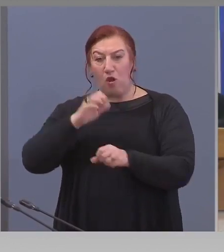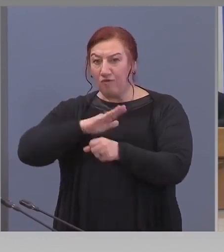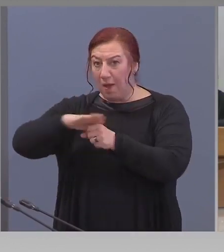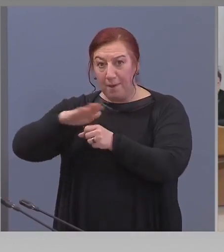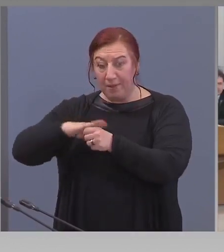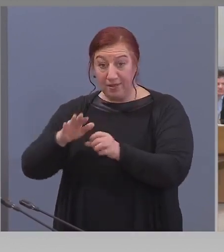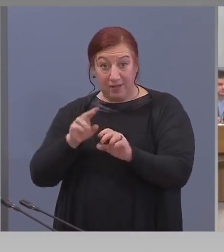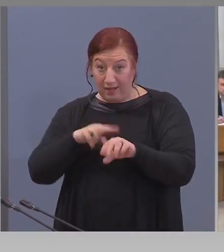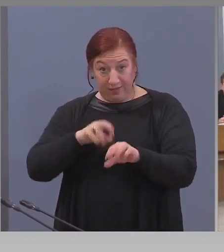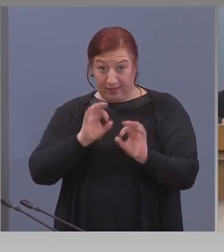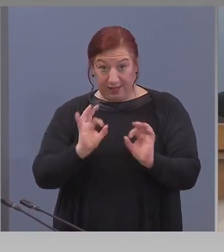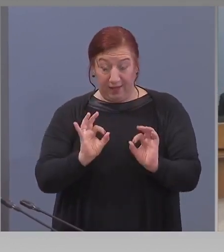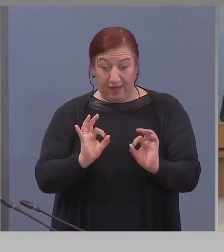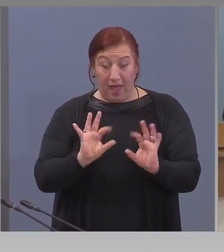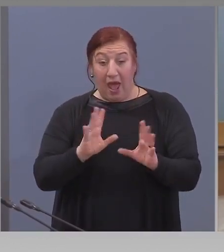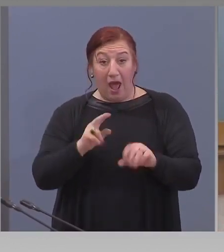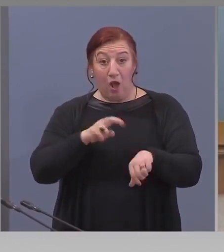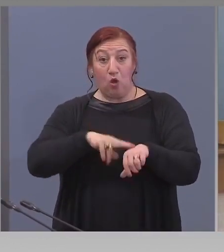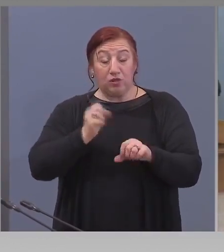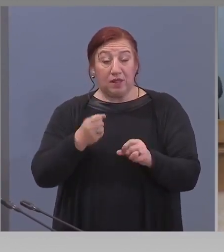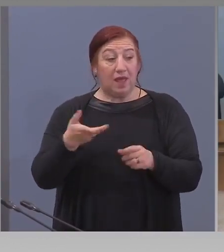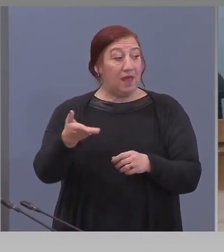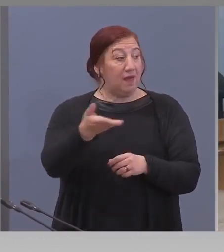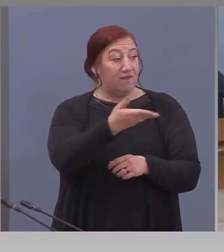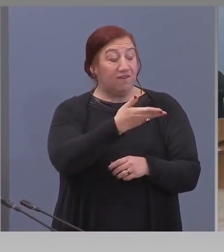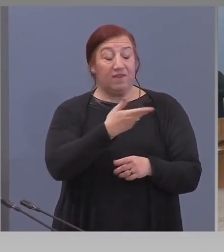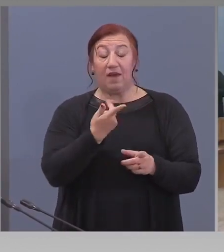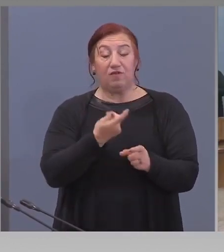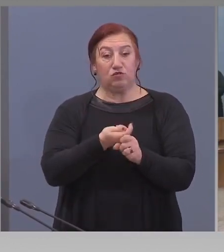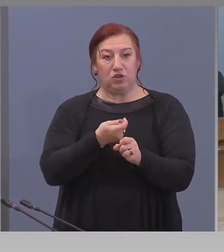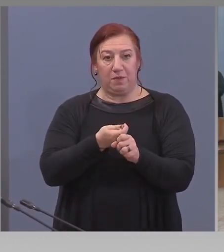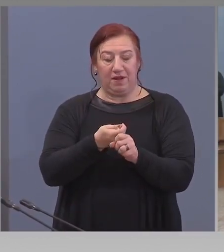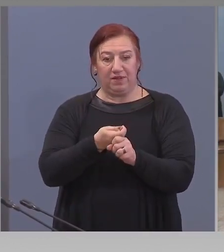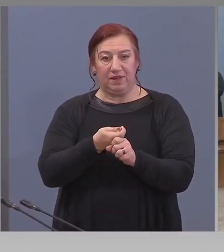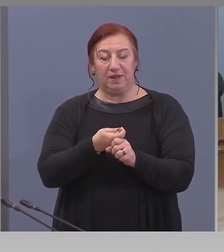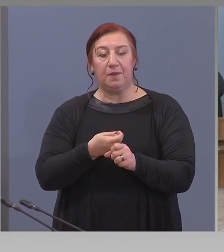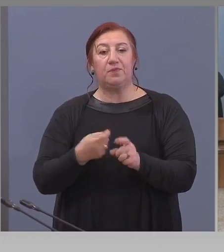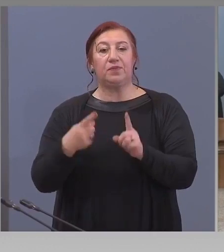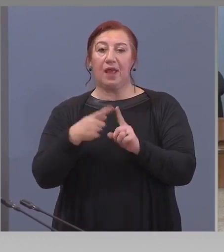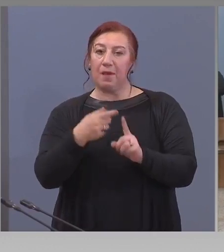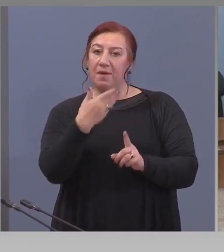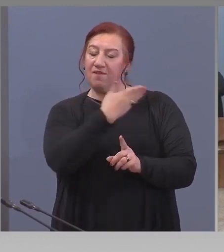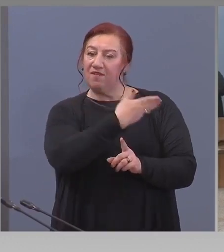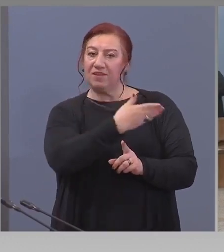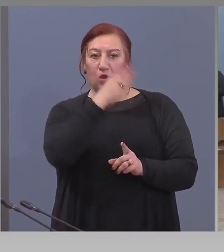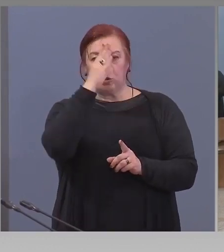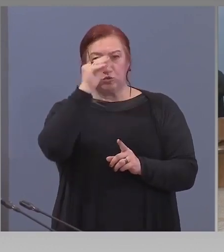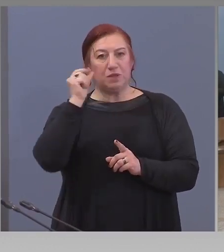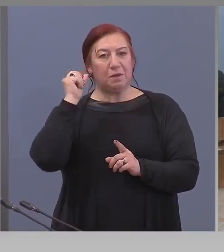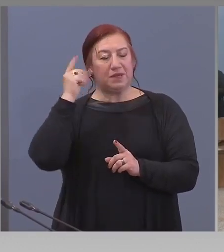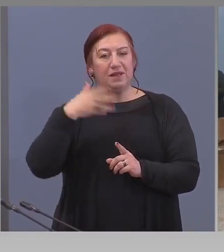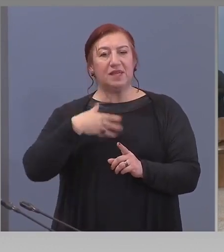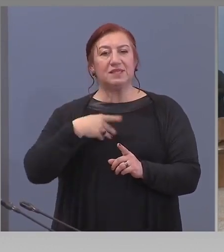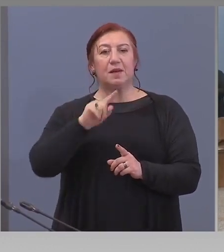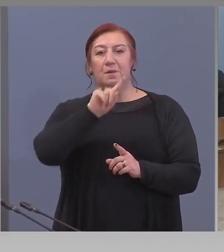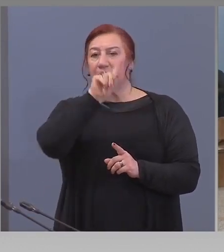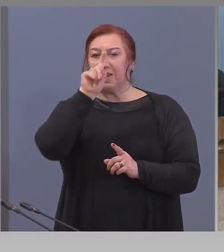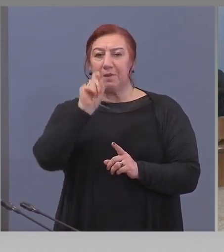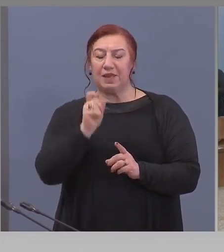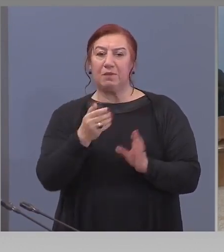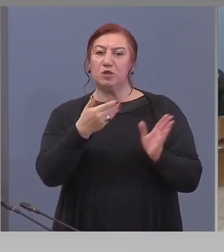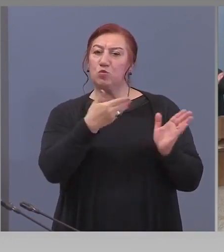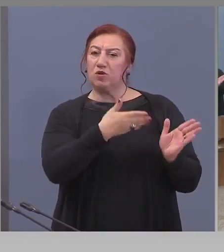какво ще правите? Към вас, господин председател, искам да ви попитам дали има според вас с